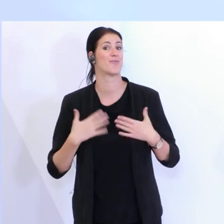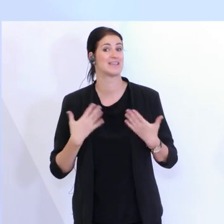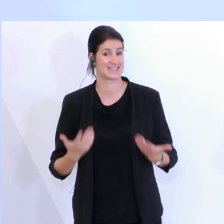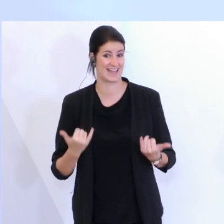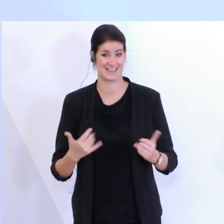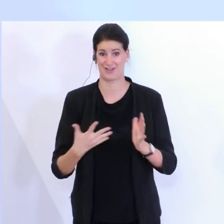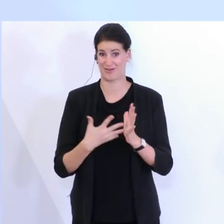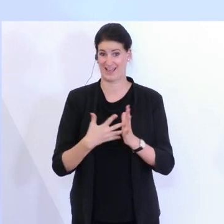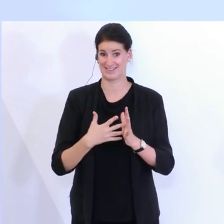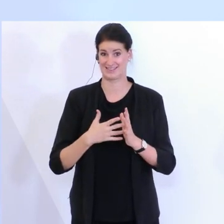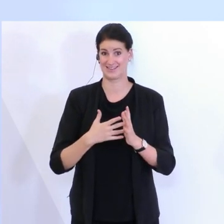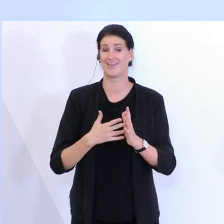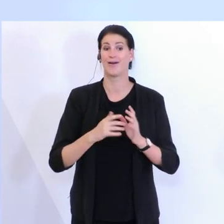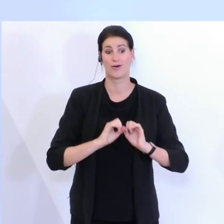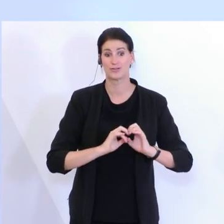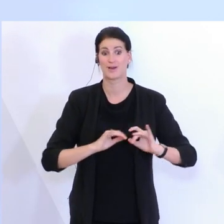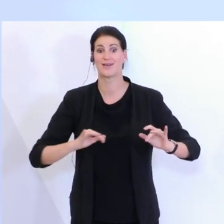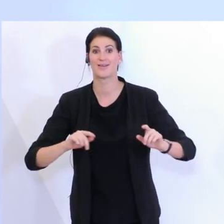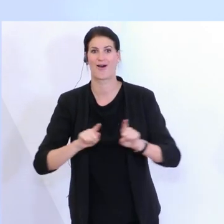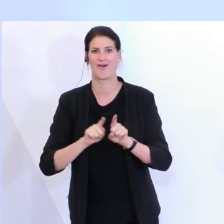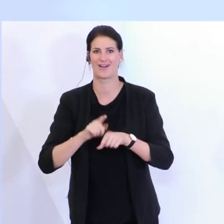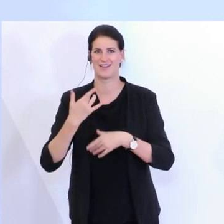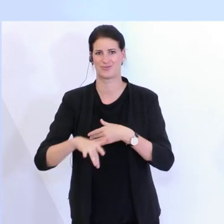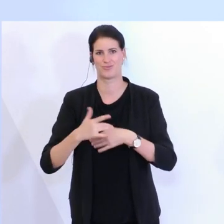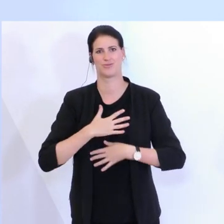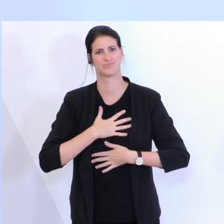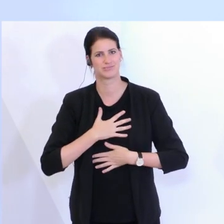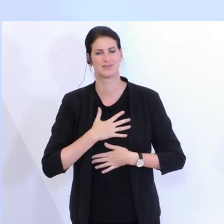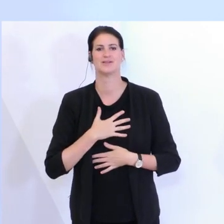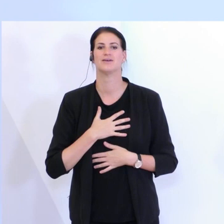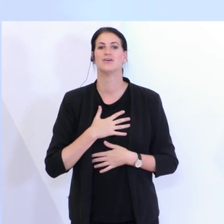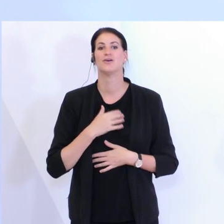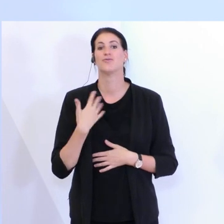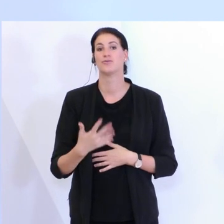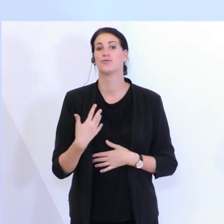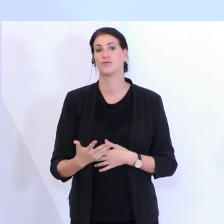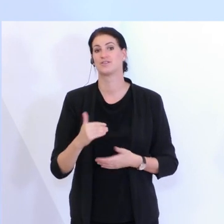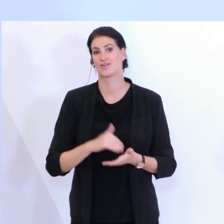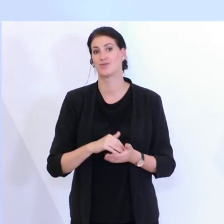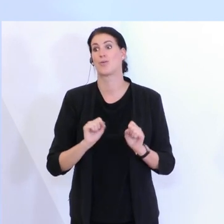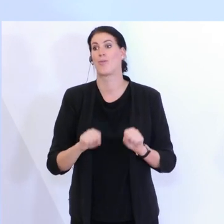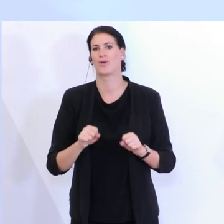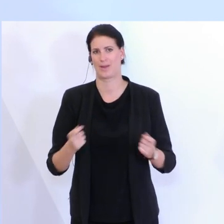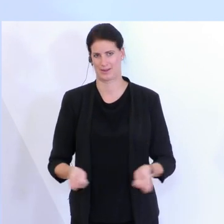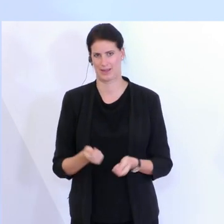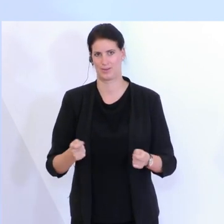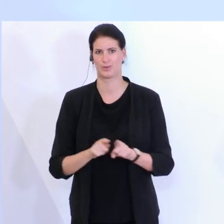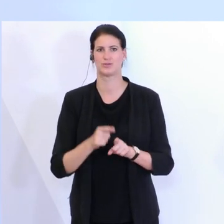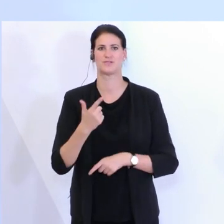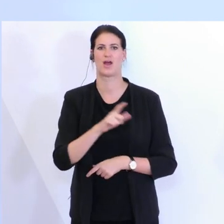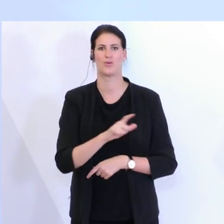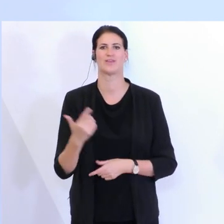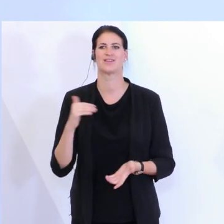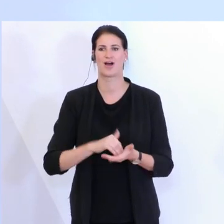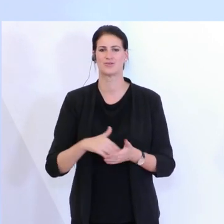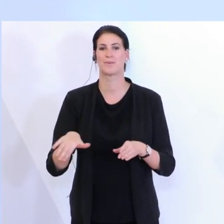Gastronomie auch ausweiten konnten. Wir sprechen hier zusätzlich von 45.000 möglichen Betrieben und von 200.000 Mitarbeitern, die